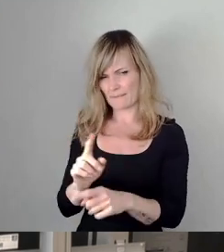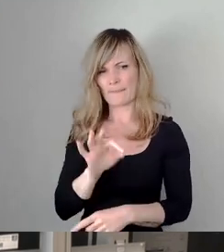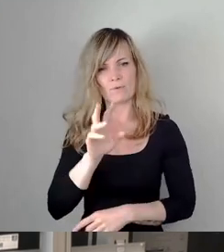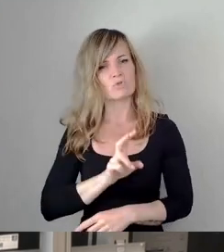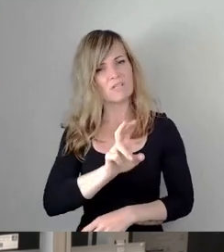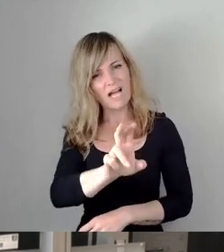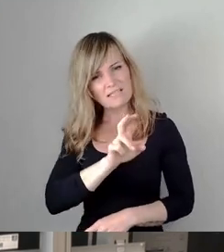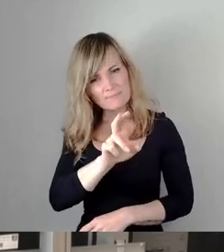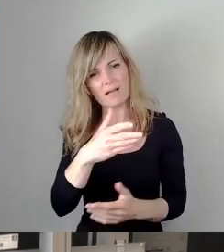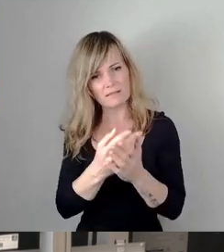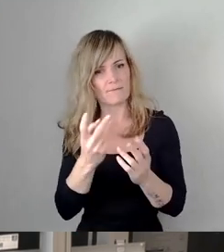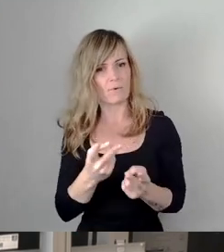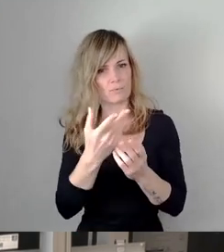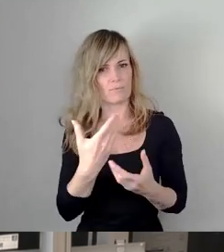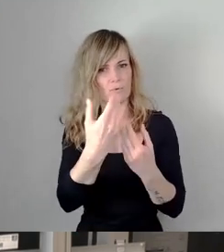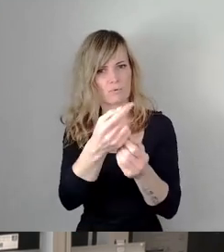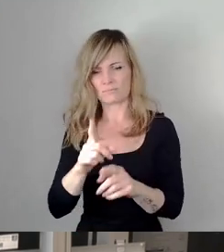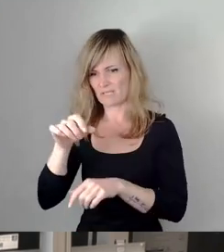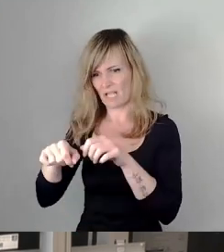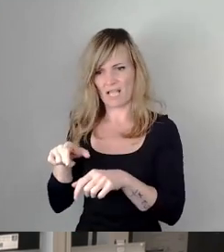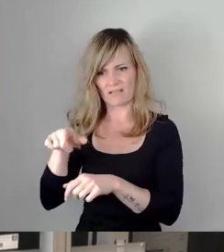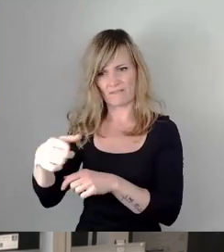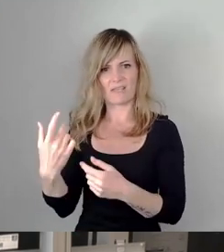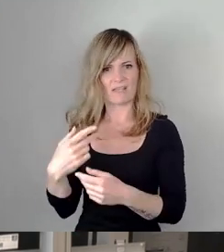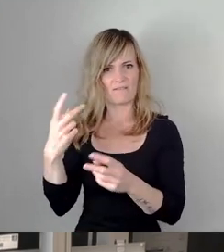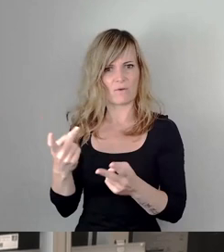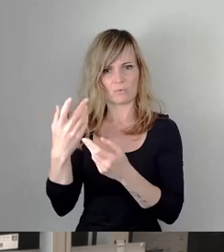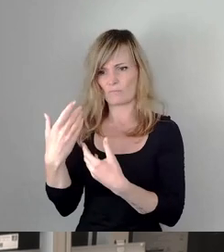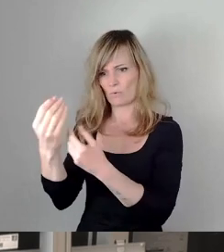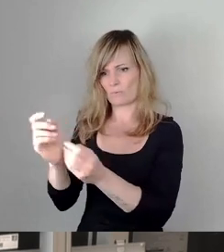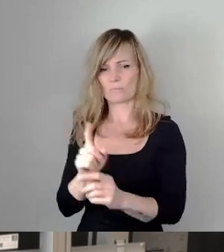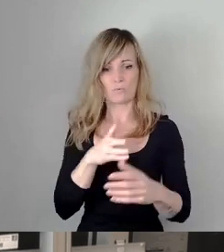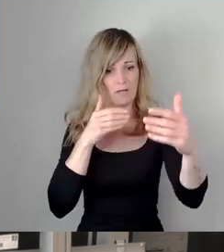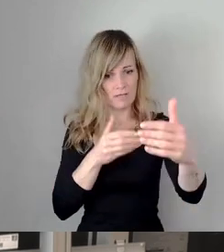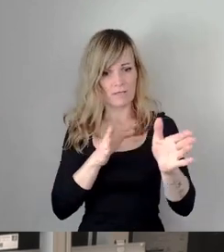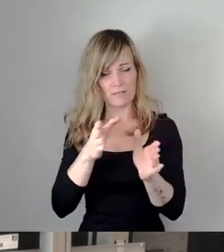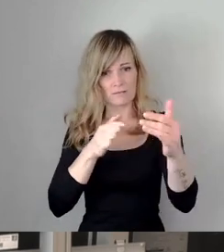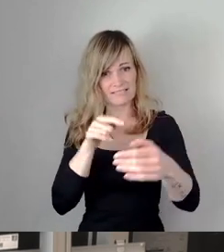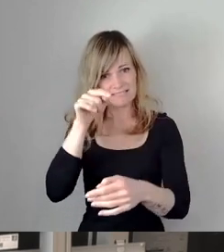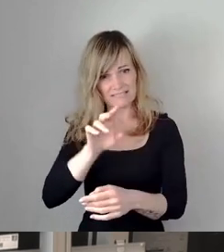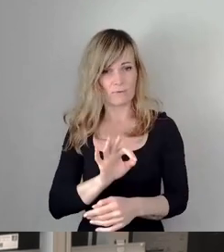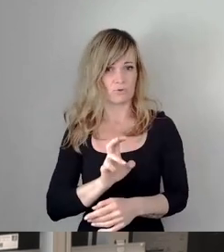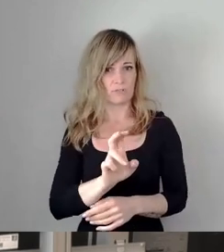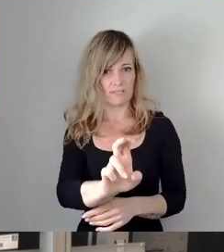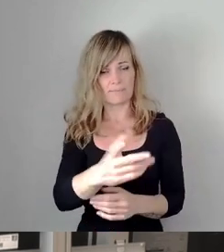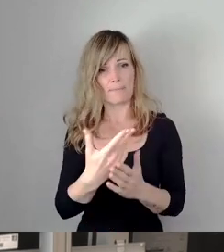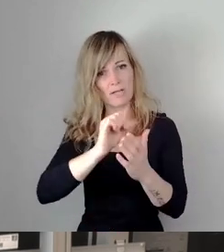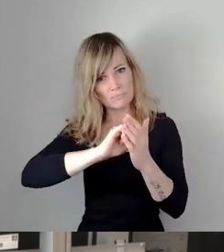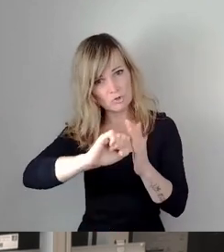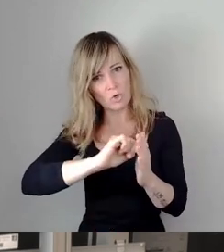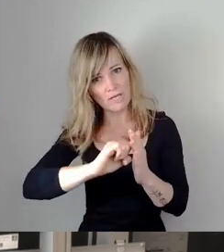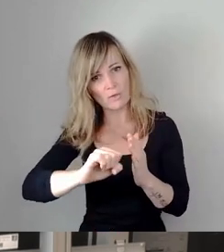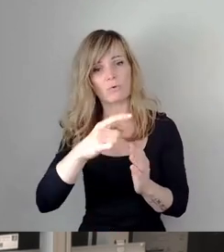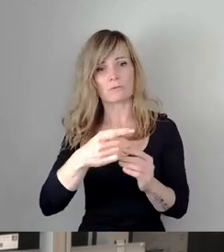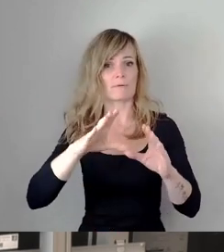Radwegen. Wir haben in diesem Bereich nur einen begrenzten Straßenquerschnitt zur Verfügung und diesen gilt es im Sinne der Beschleunigung des ÖPNV und zum Nutzen